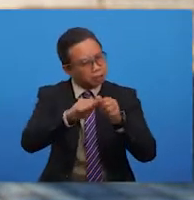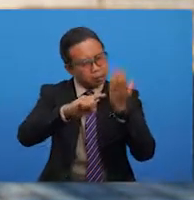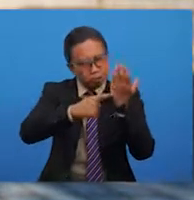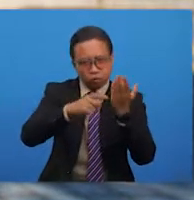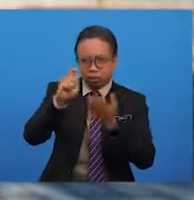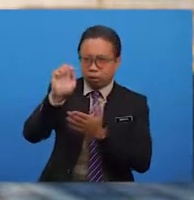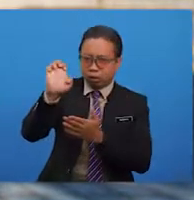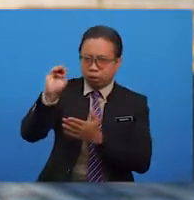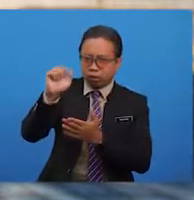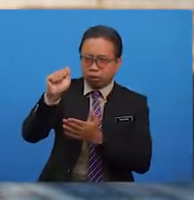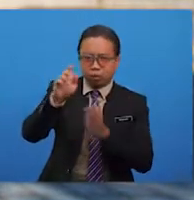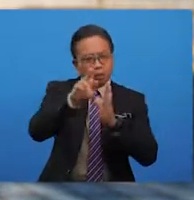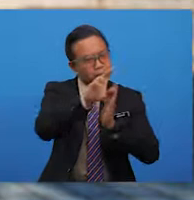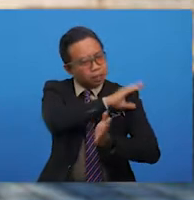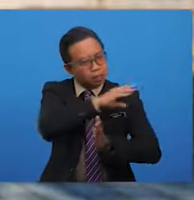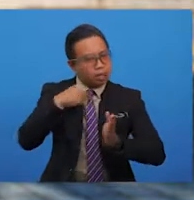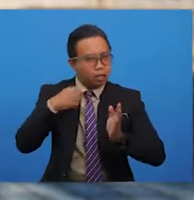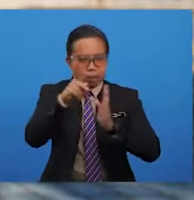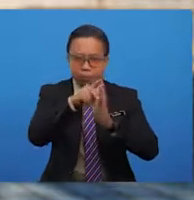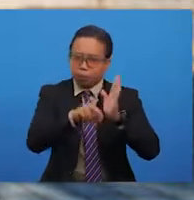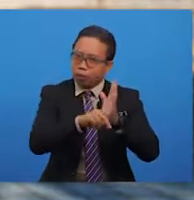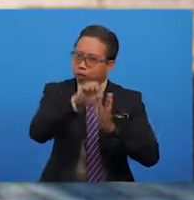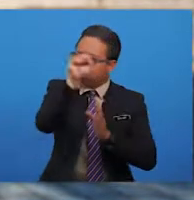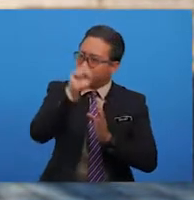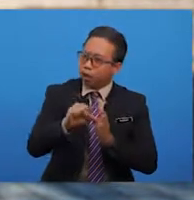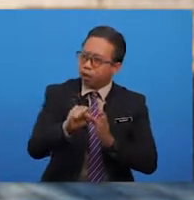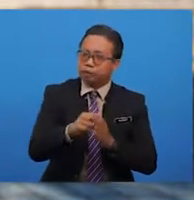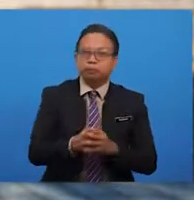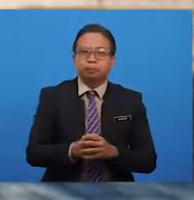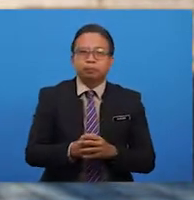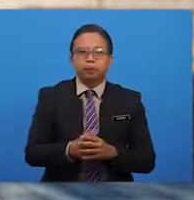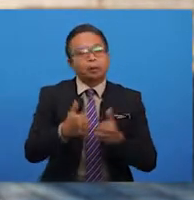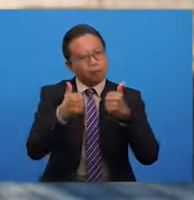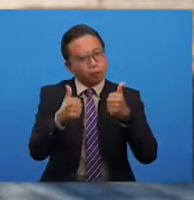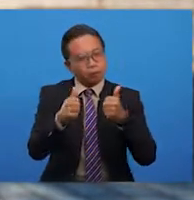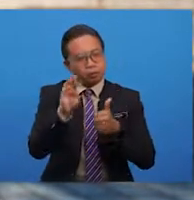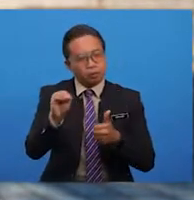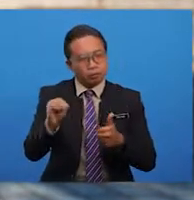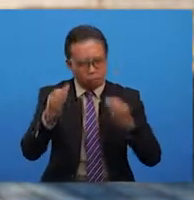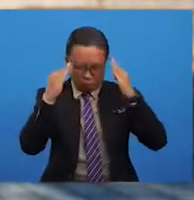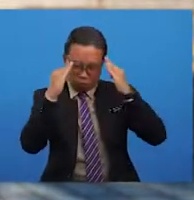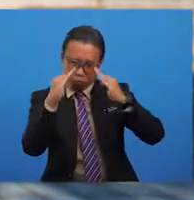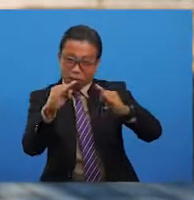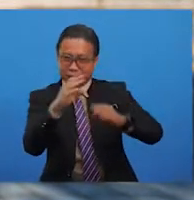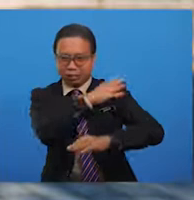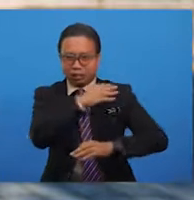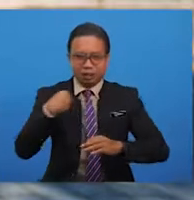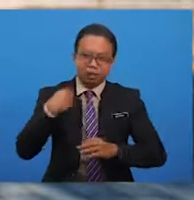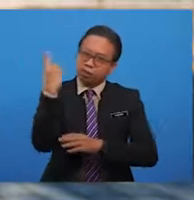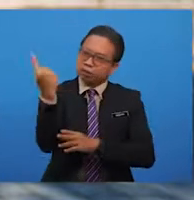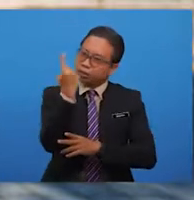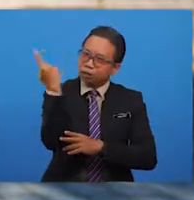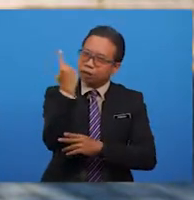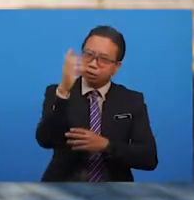persoalan saja ini. Ya, hebat murid-murid cikgu. Begitu fokus dan sentiasa mencatat